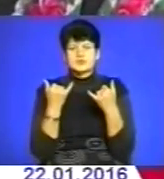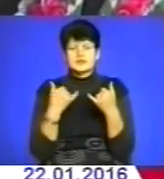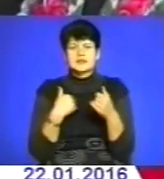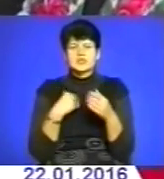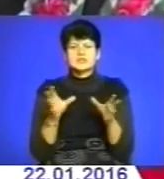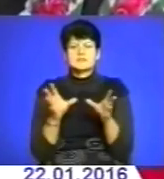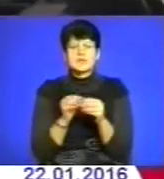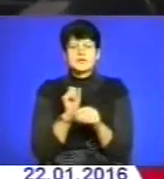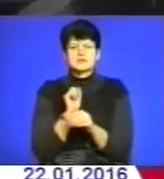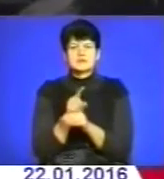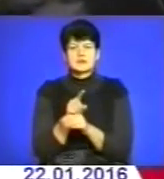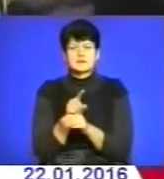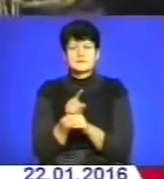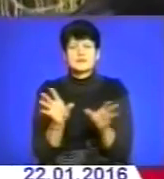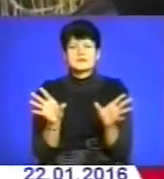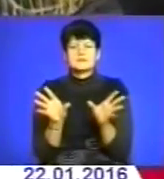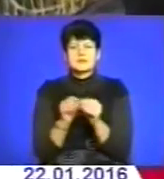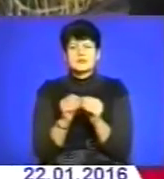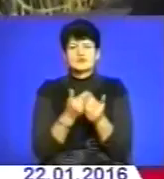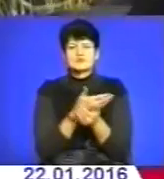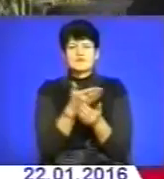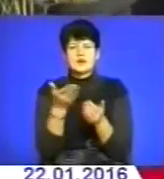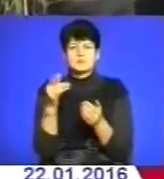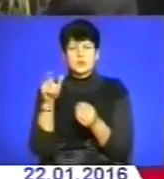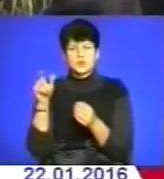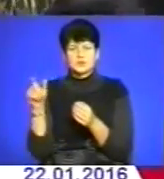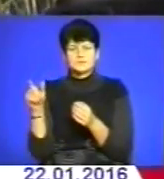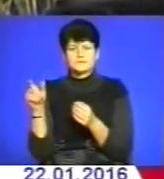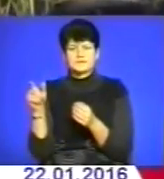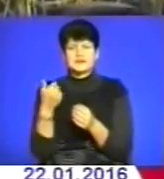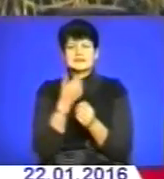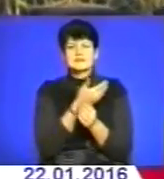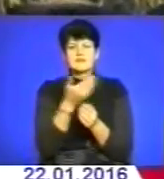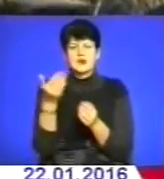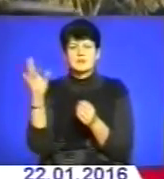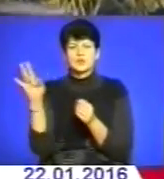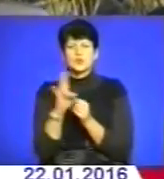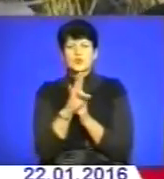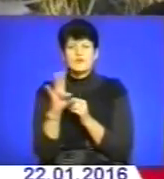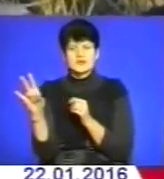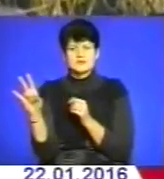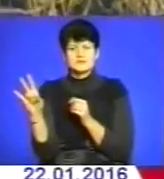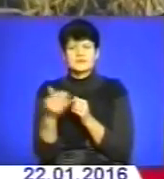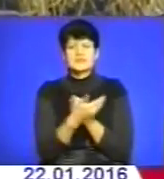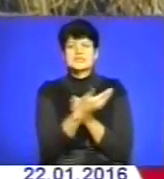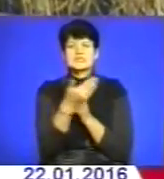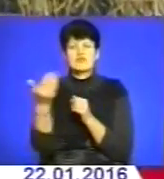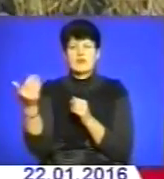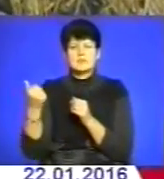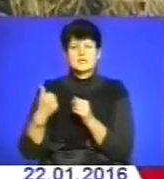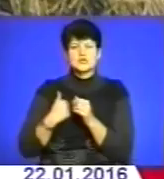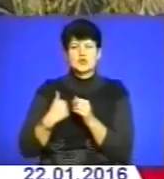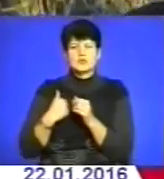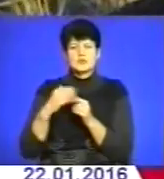завдання, спільно з вами люди, з вами духовенство, з вами солдати,